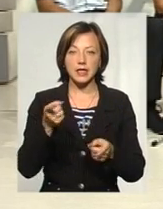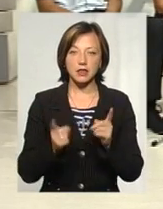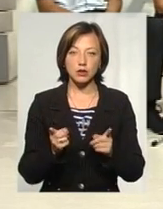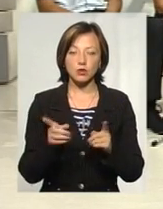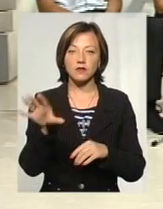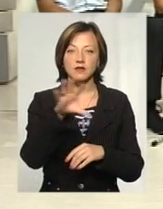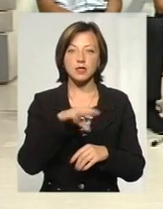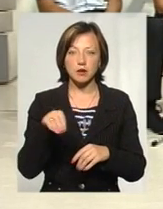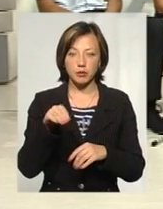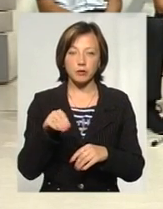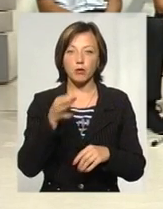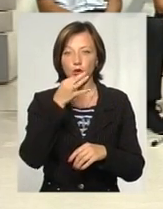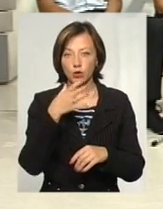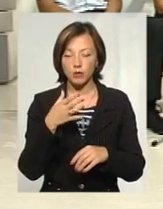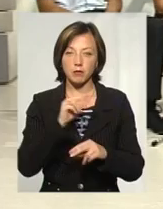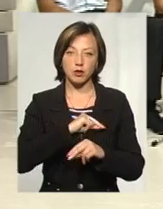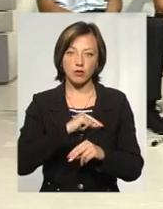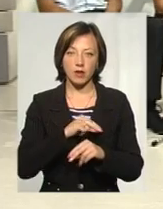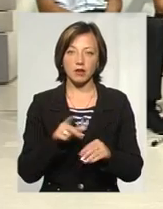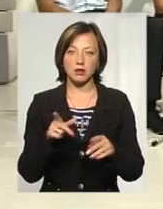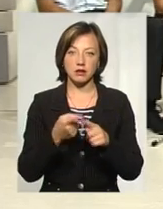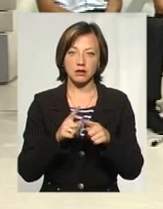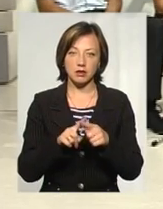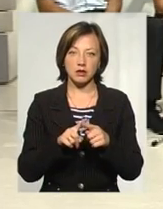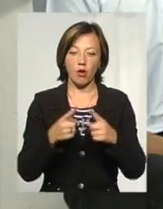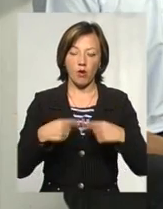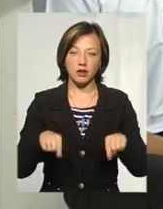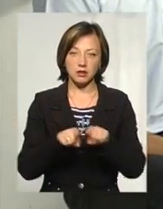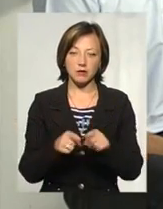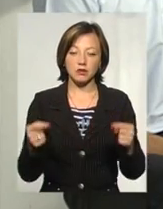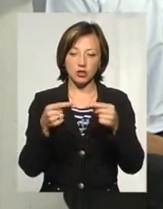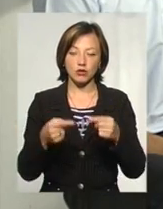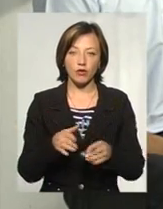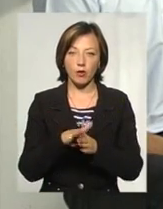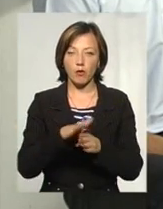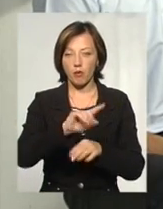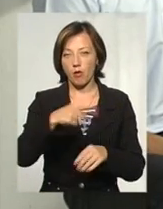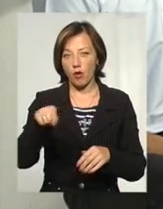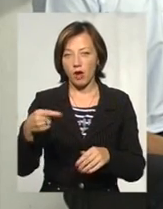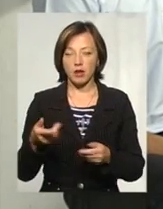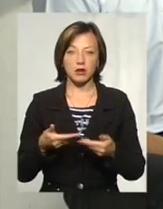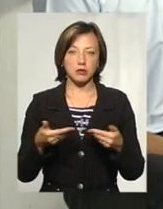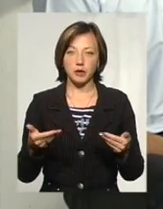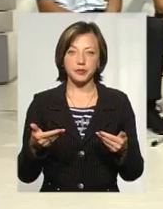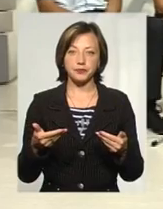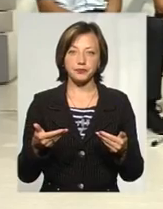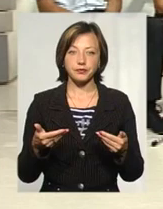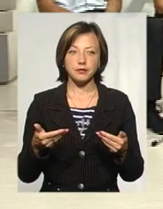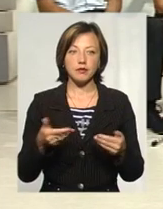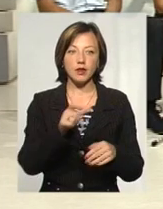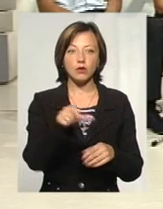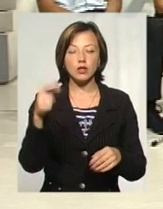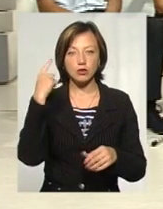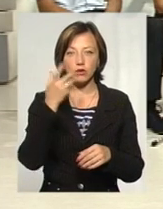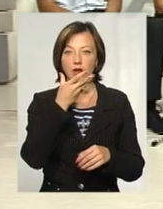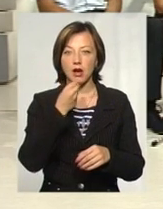всім подобається працювати з організацією, були чітко дотримані всі вимоги. Ми від людей чули дуже